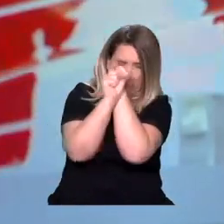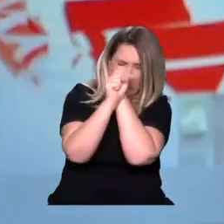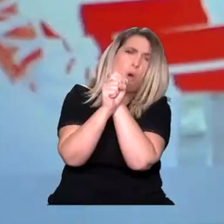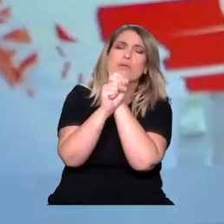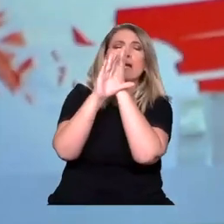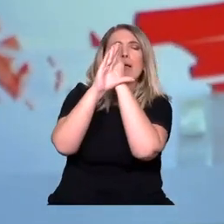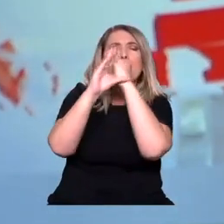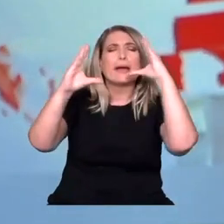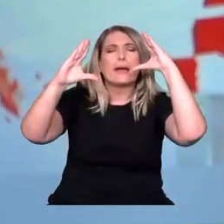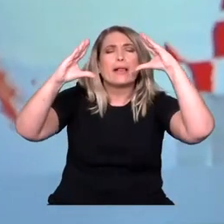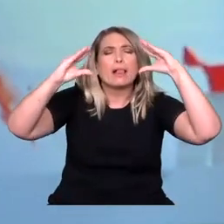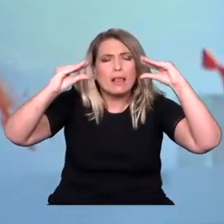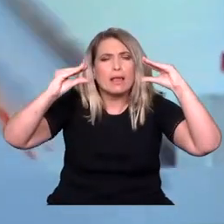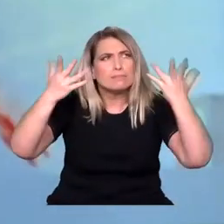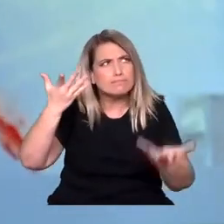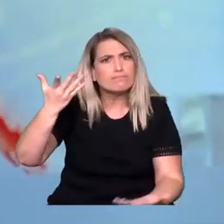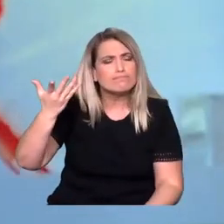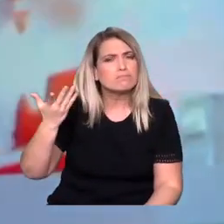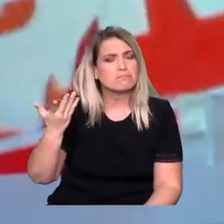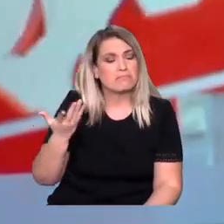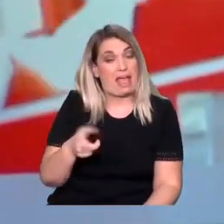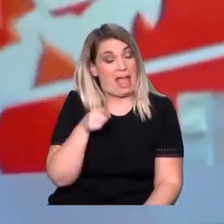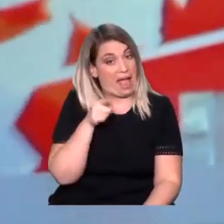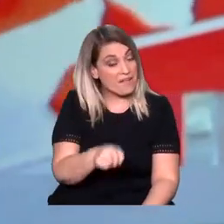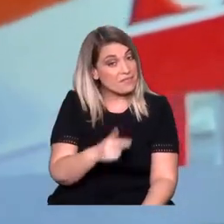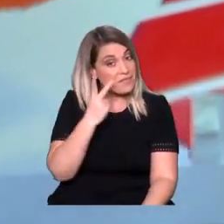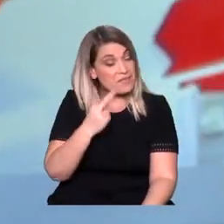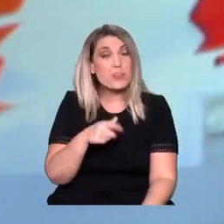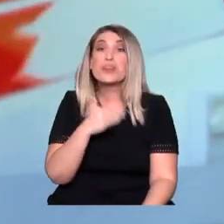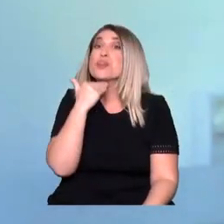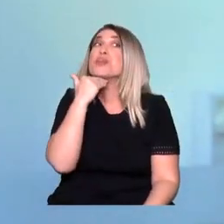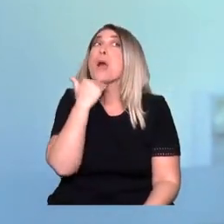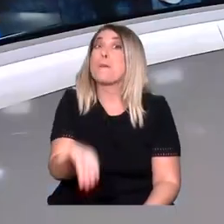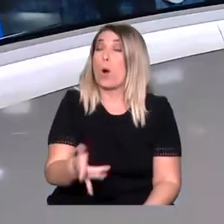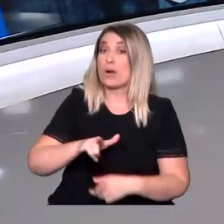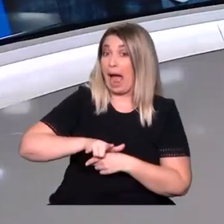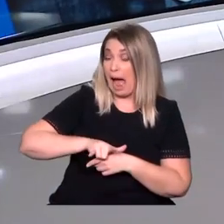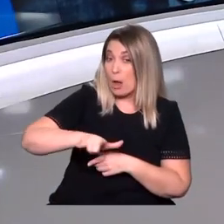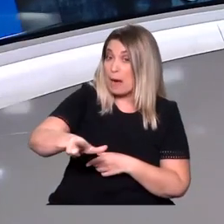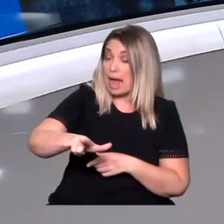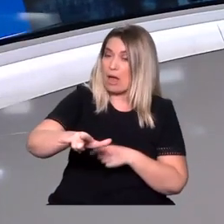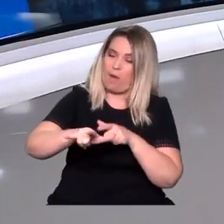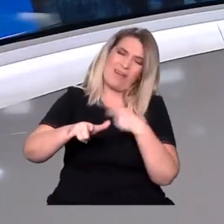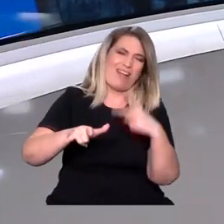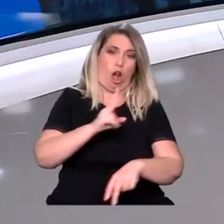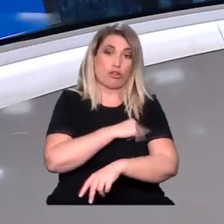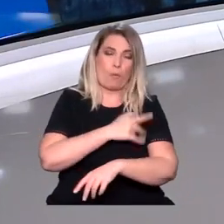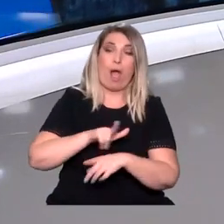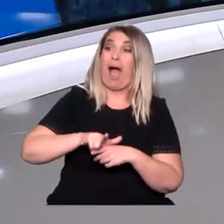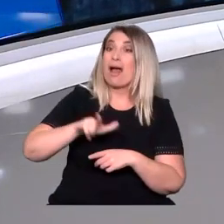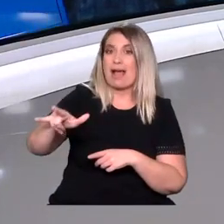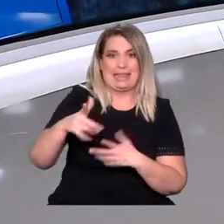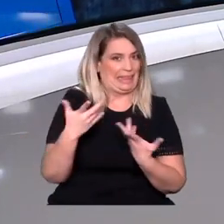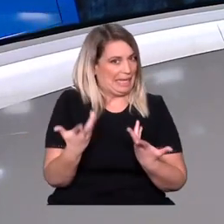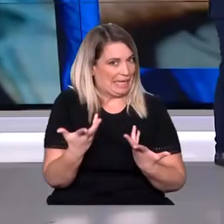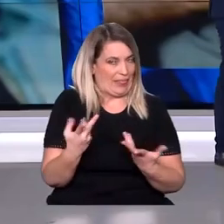και εκεί δηλώνεται αδυναμία να προσγειωθεί το αεροπλάνο του ΕΚΑΒ γιατί δεν λειτουργεί, Μαρίνε,